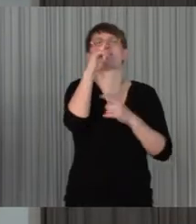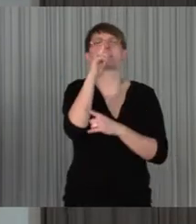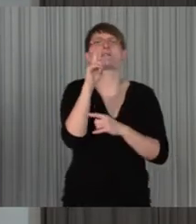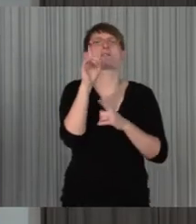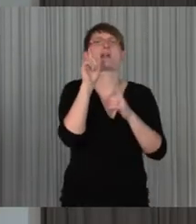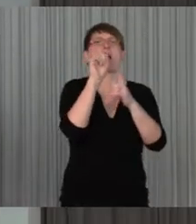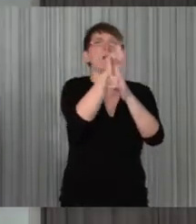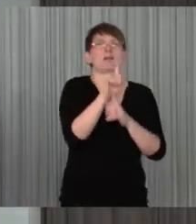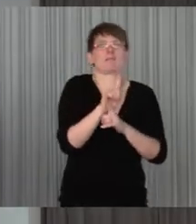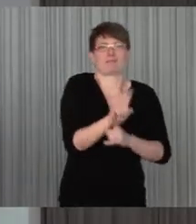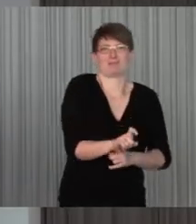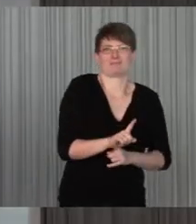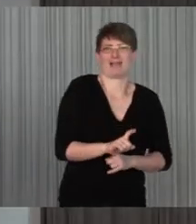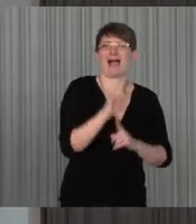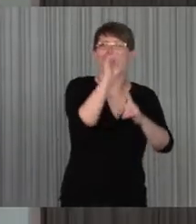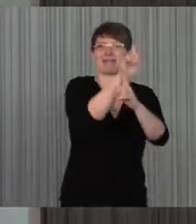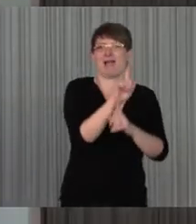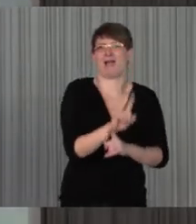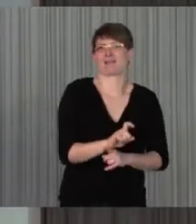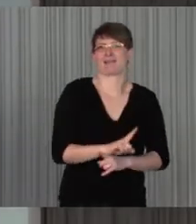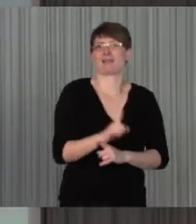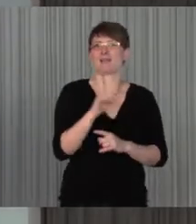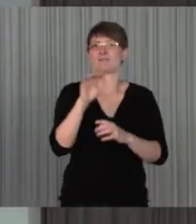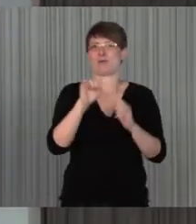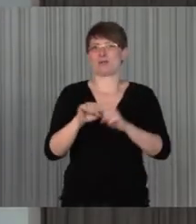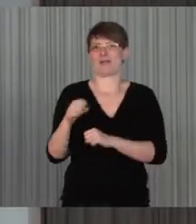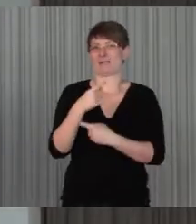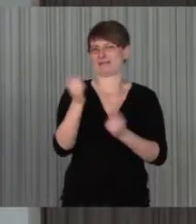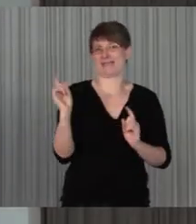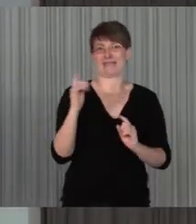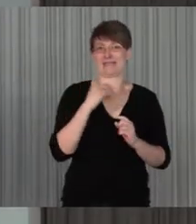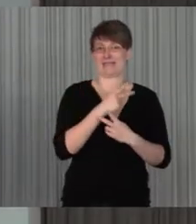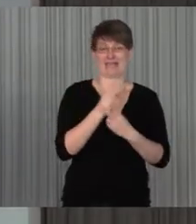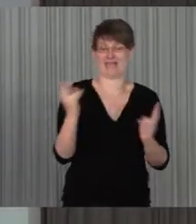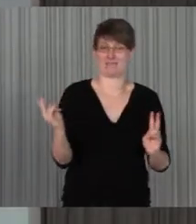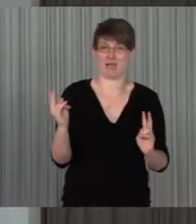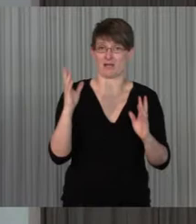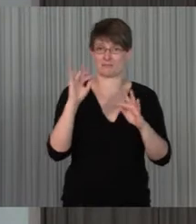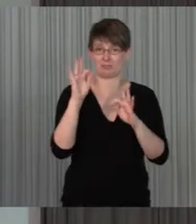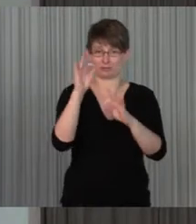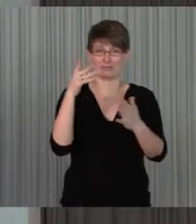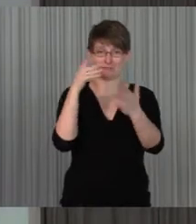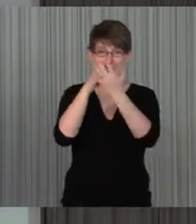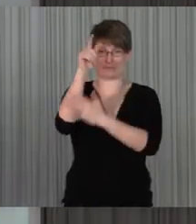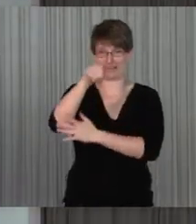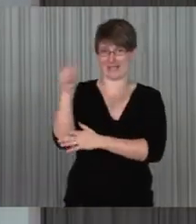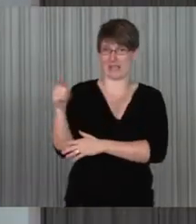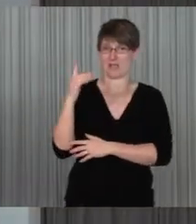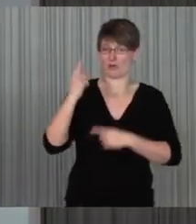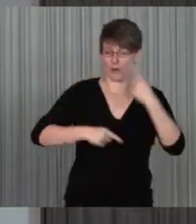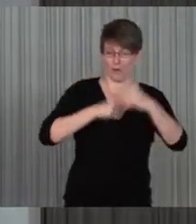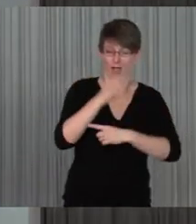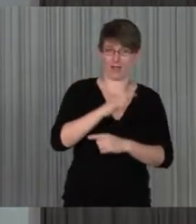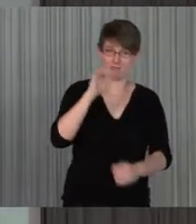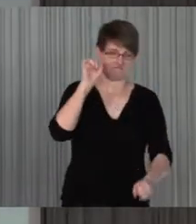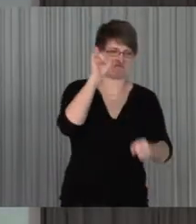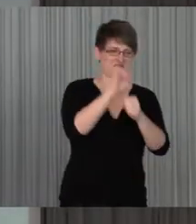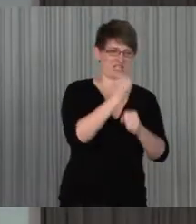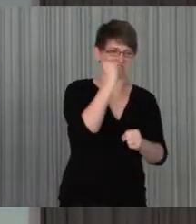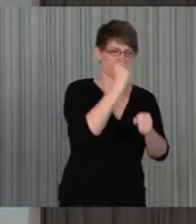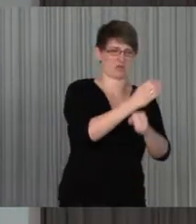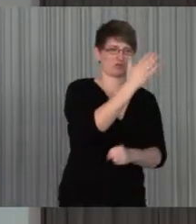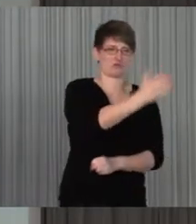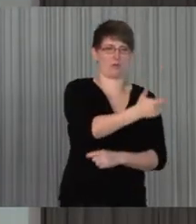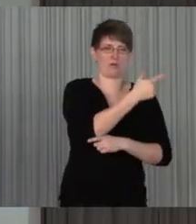Anhaltspunkte, in welche Richtung man gehen kann, Sie werden hoffentlich nicht aus der Idee kommen, immer bestimmte Behinderungsrate auf irgendwelche Rollen und Aufgaben